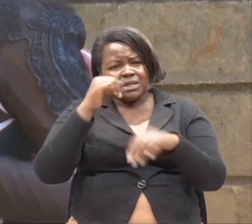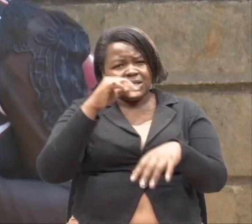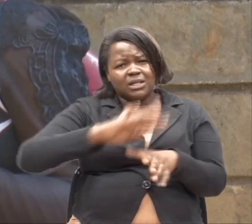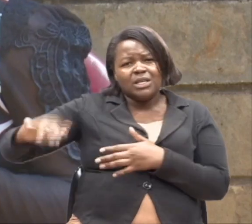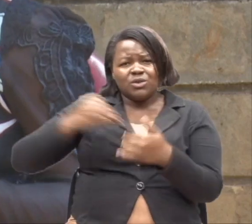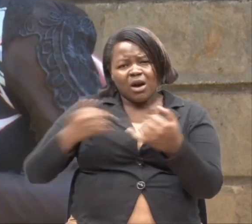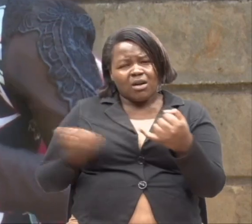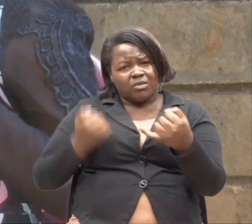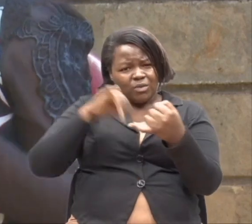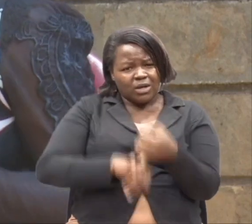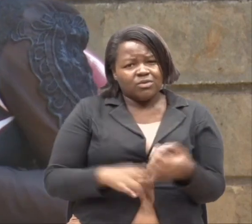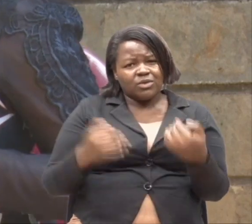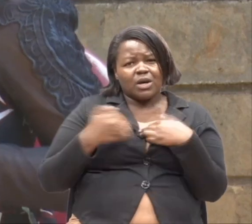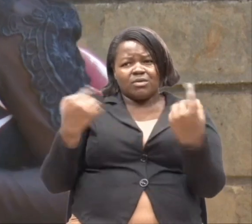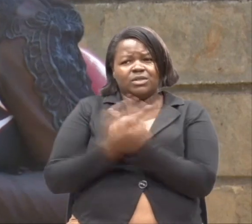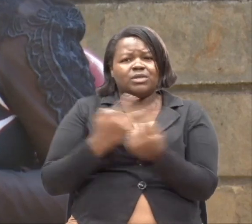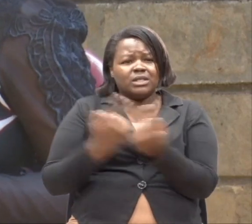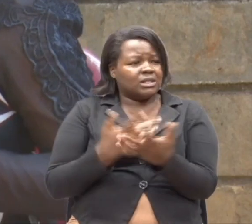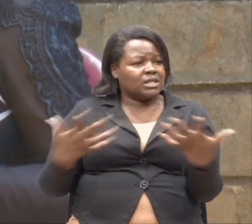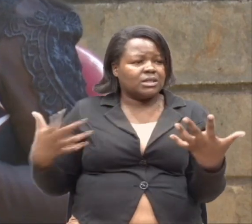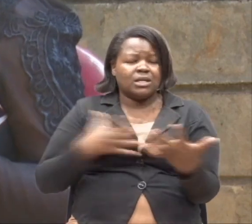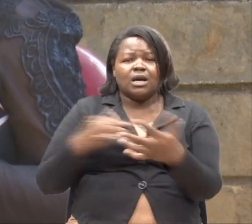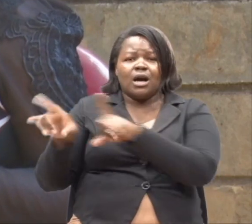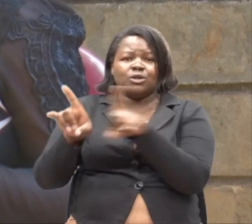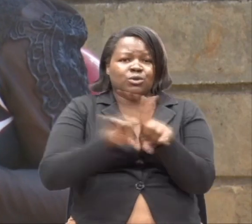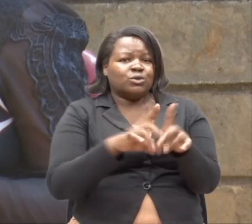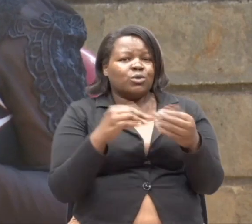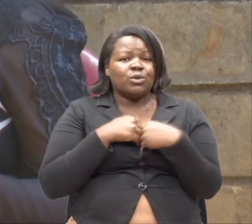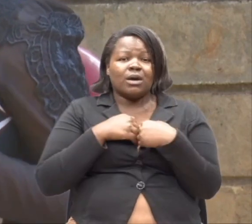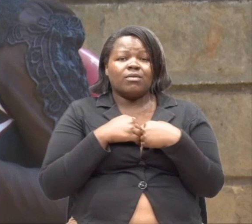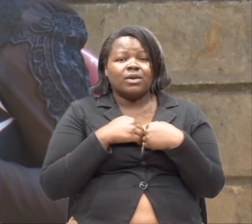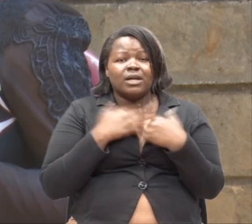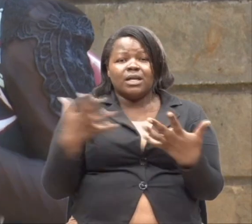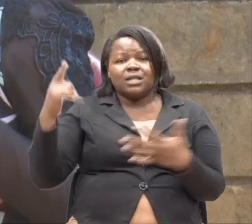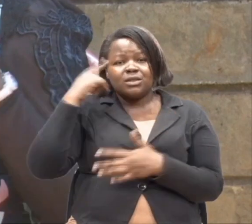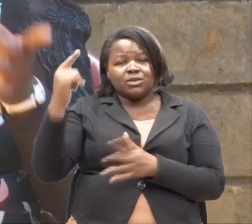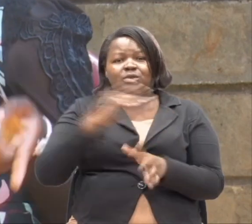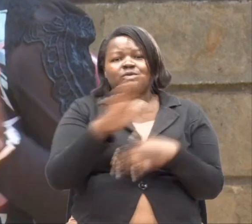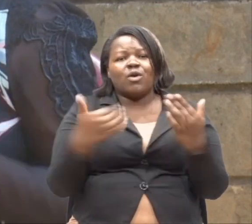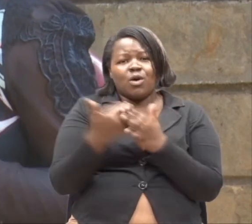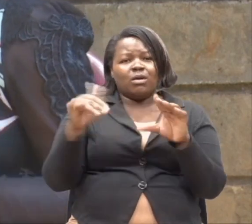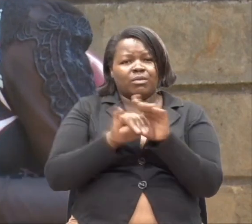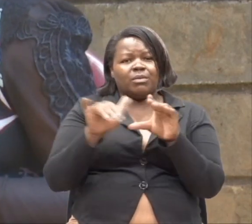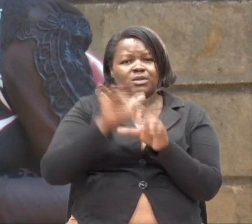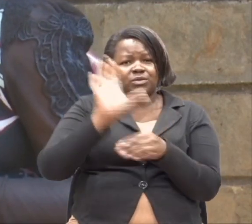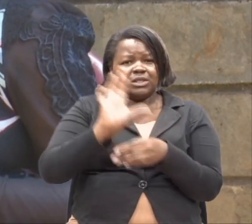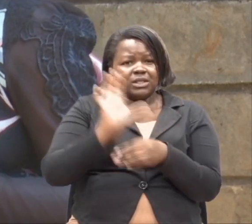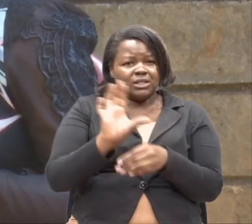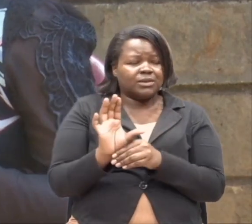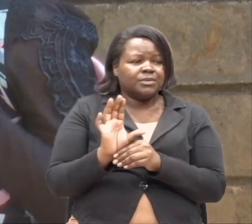amuke wa kupenda. Una maitaja kutekeleza. Na hasa maitaji ya washiriki. Ambalo ni jina ambalo na kutoka.